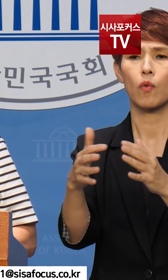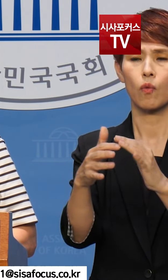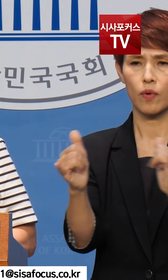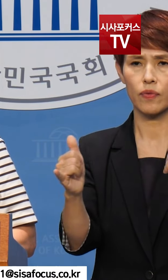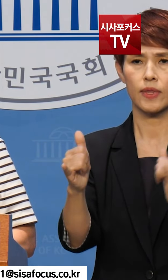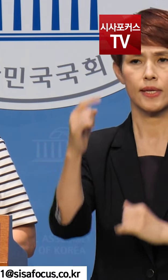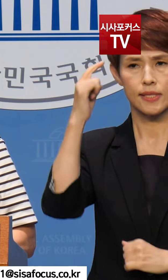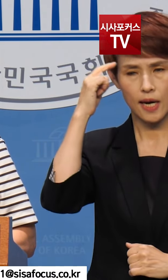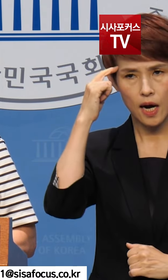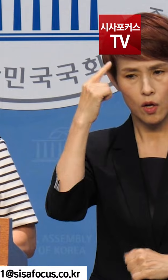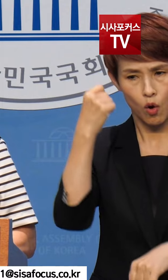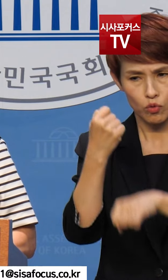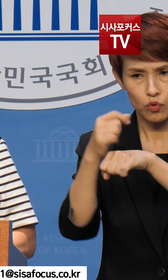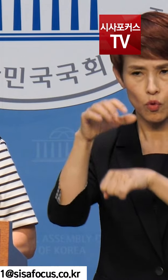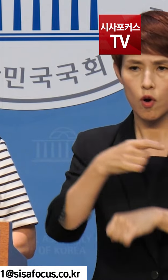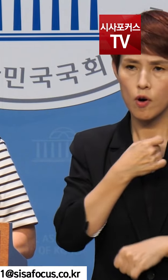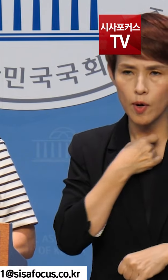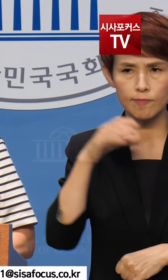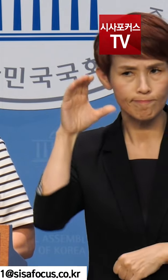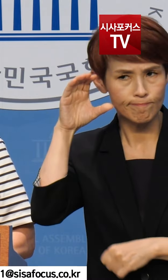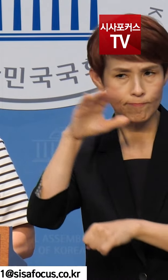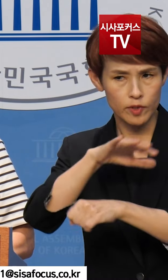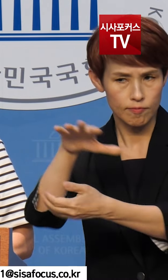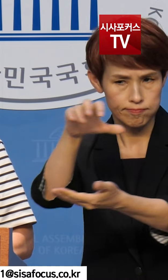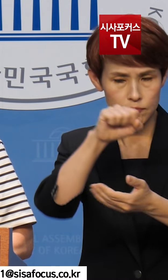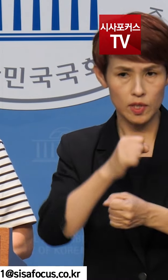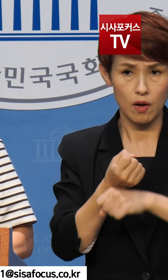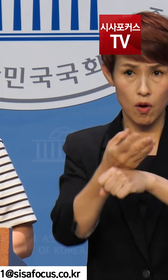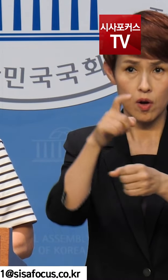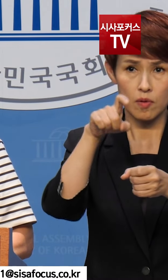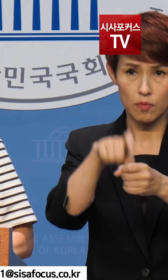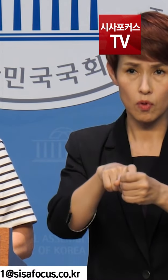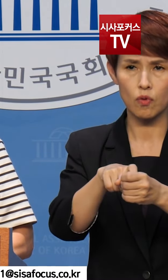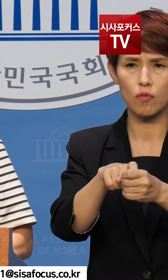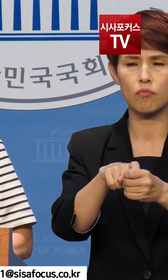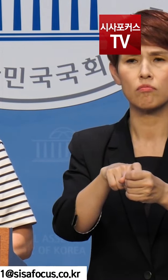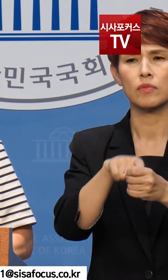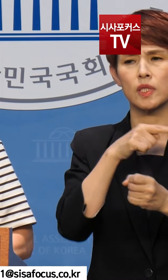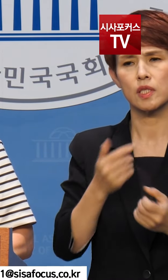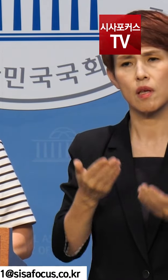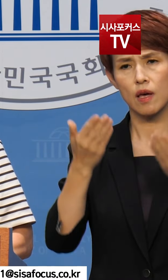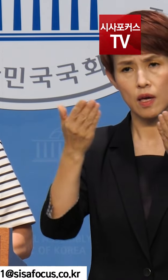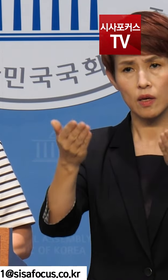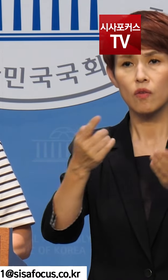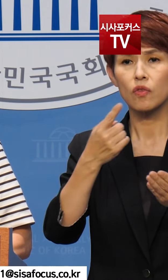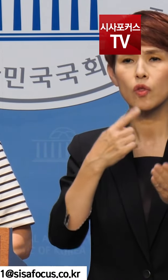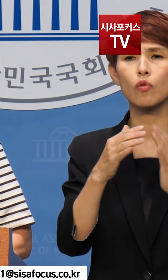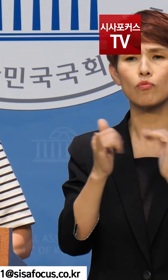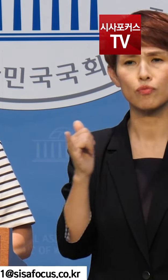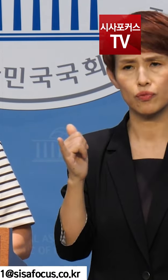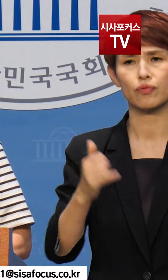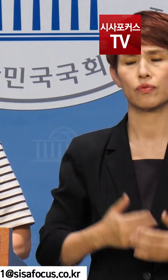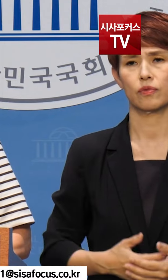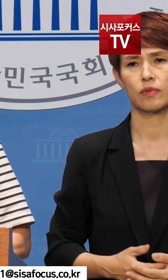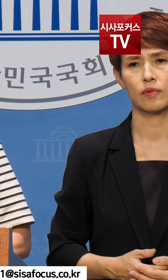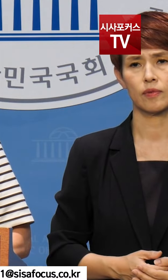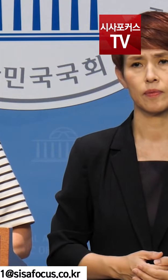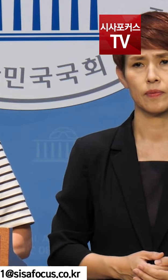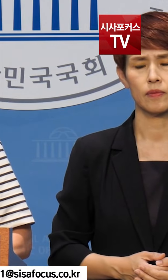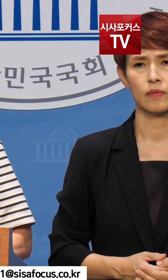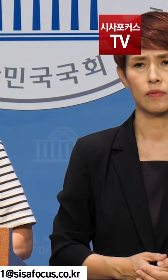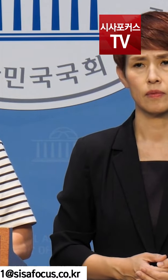연구현장의 목소리를 전달하기 위해 자신을 희생해가면서 최선을 다해 다한